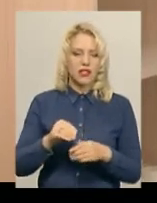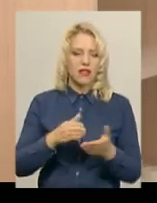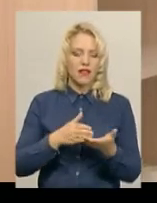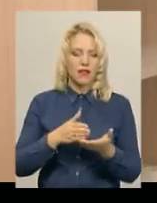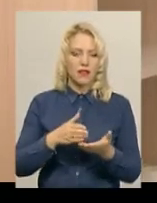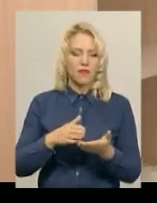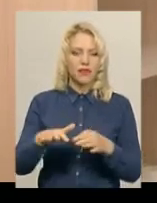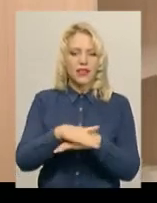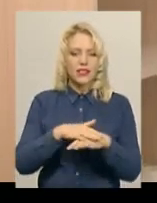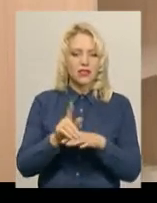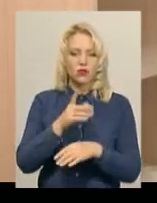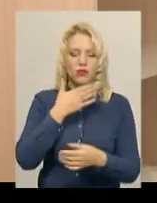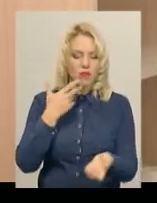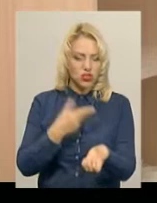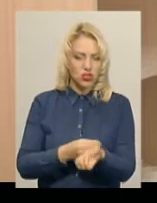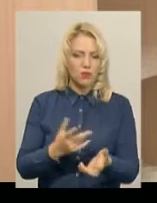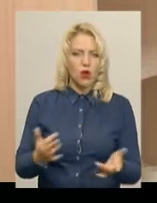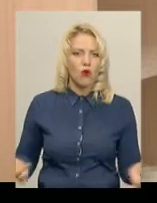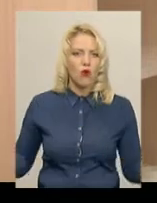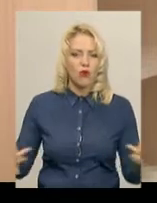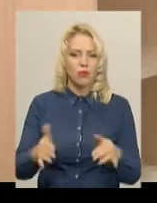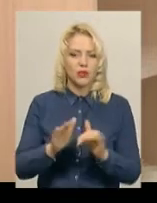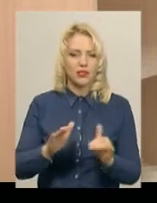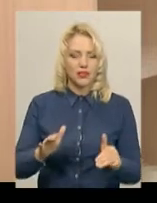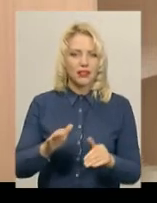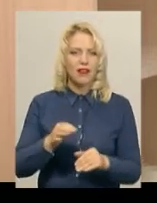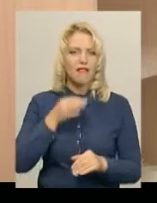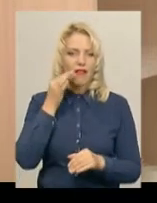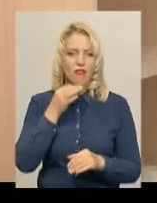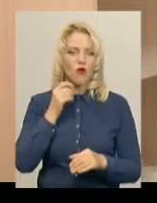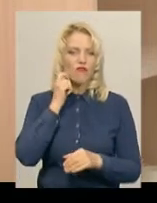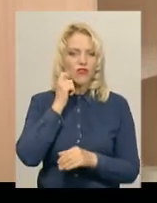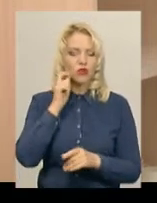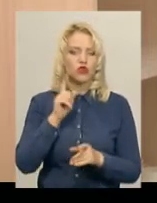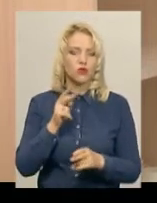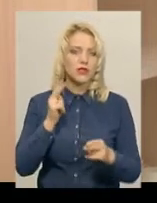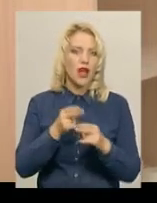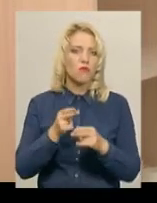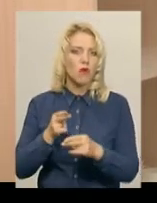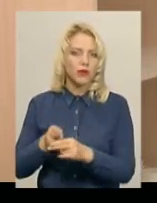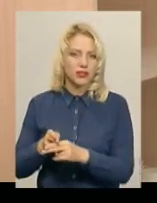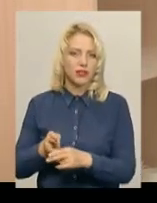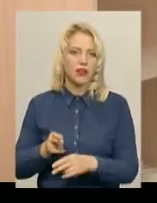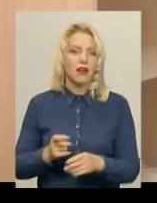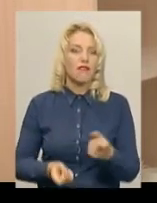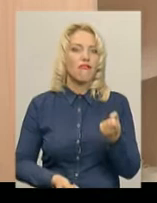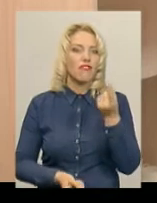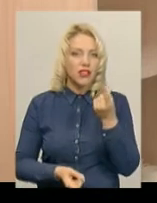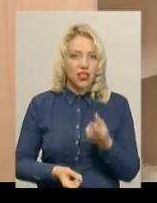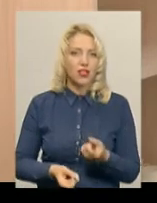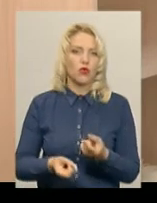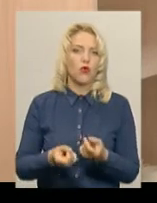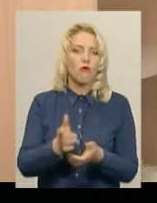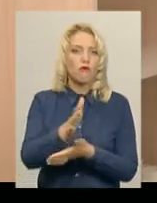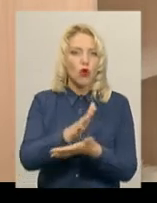щеплень, максимально охопити щепленням дітей раннього віку, для того, щоб запобігти виникненню в